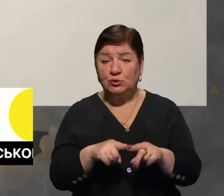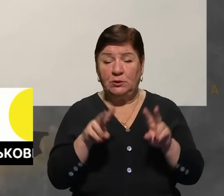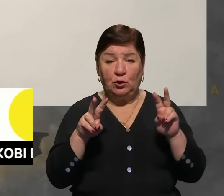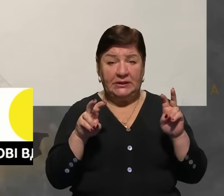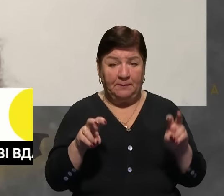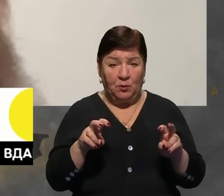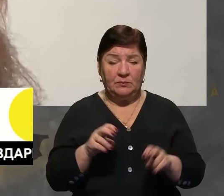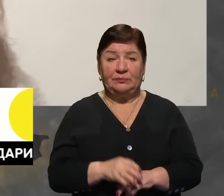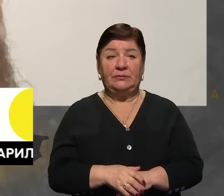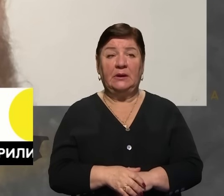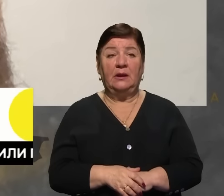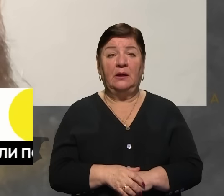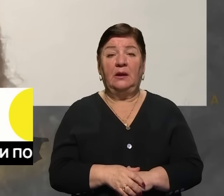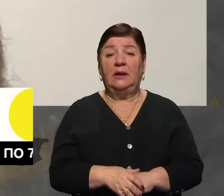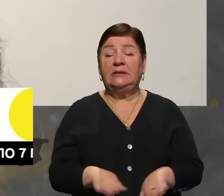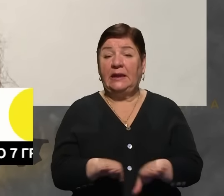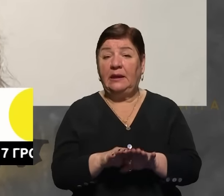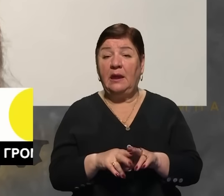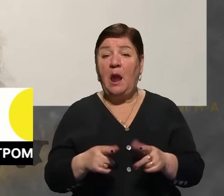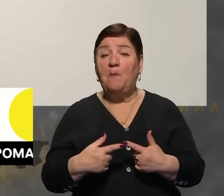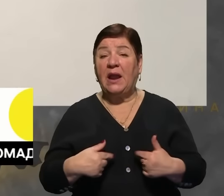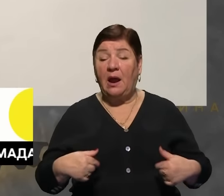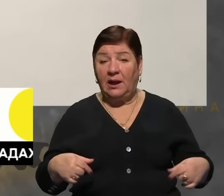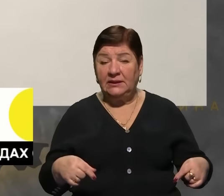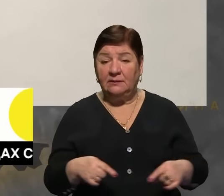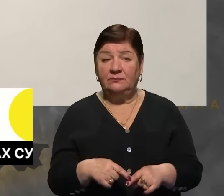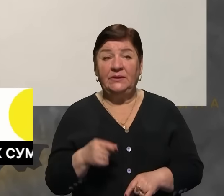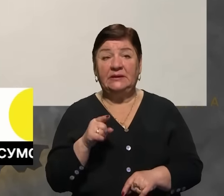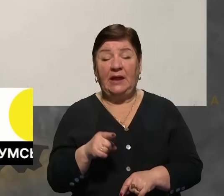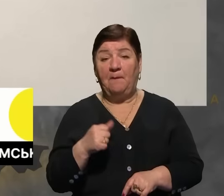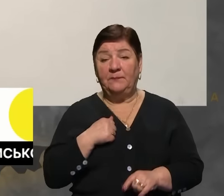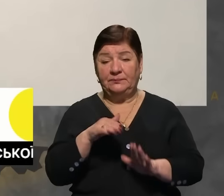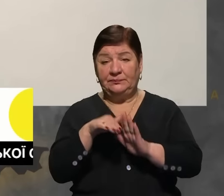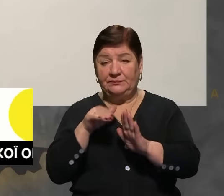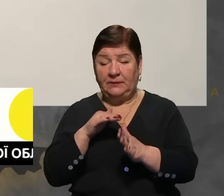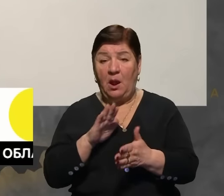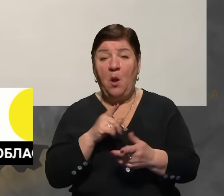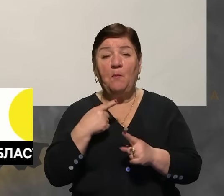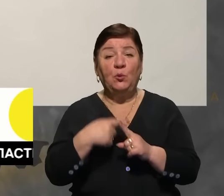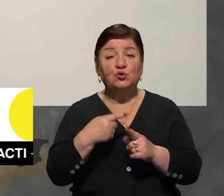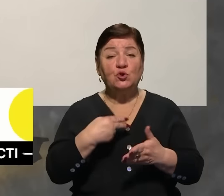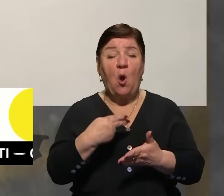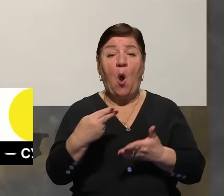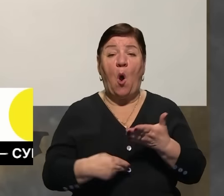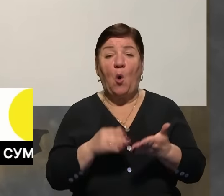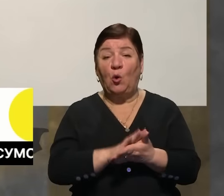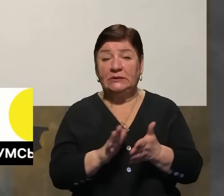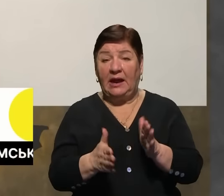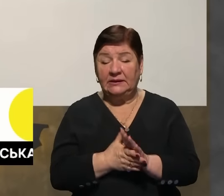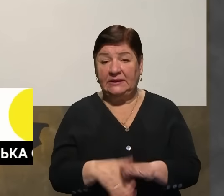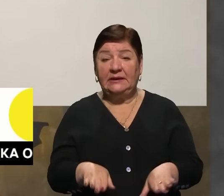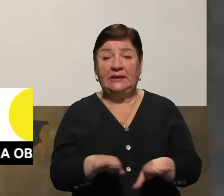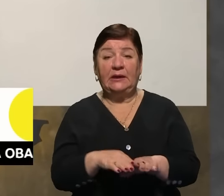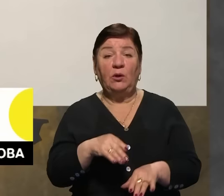монетаризовані, монетаризовані бригади, там, мобілізовані, плюс контракт, такі, ну, такі, більш плюс класичні